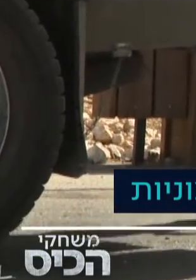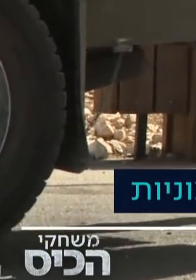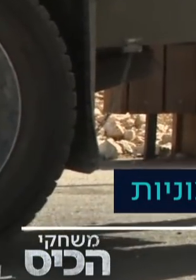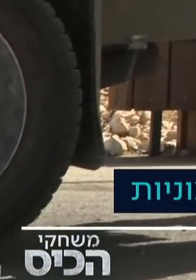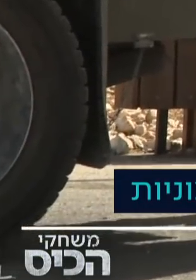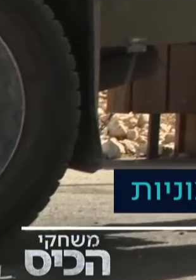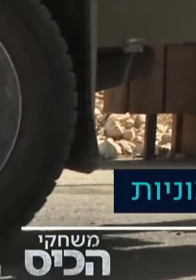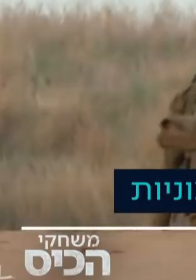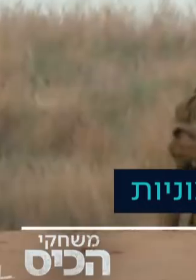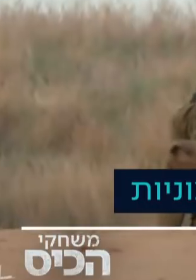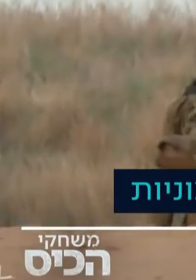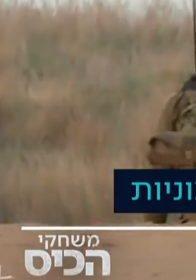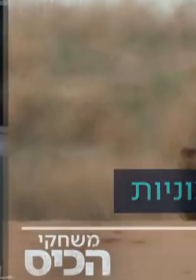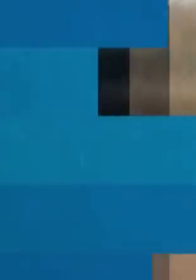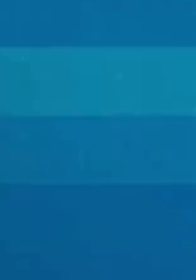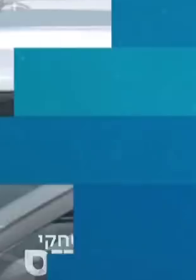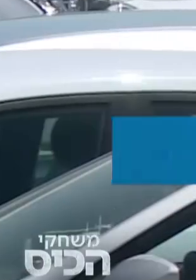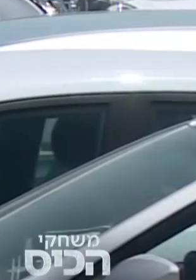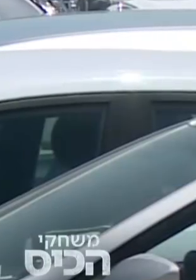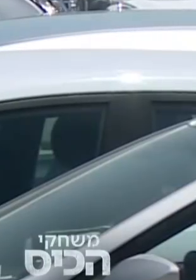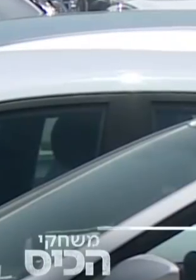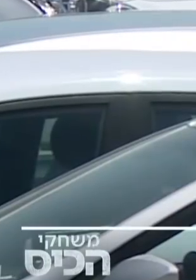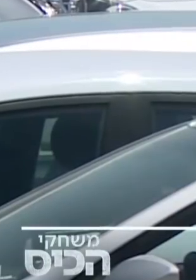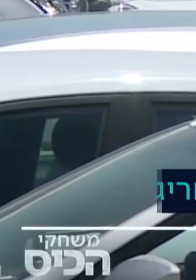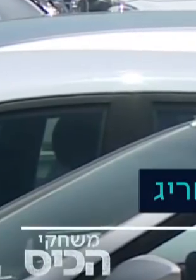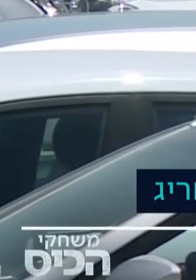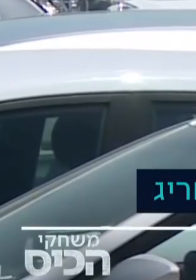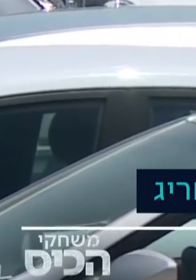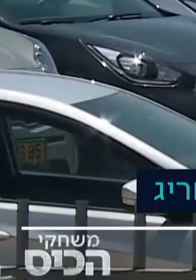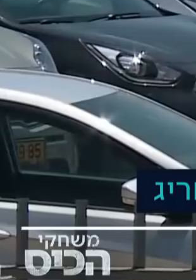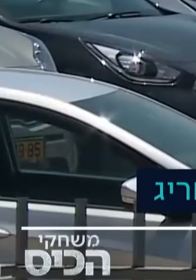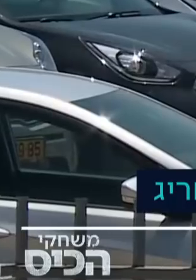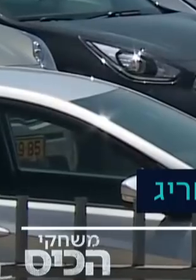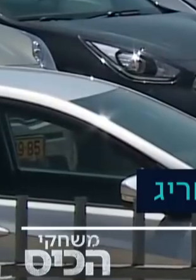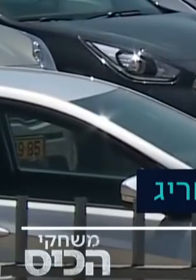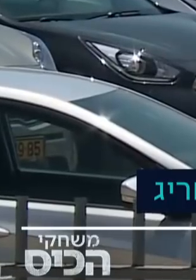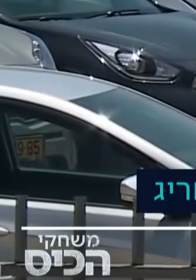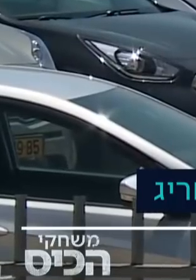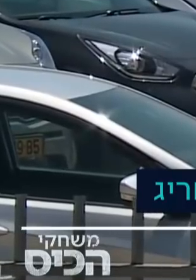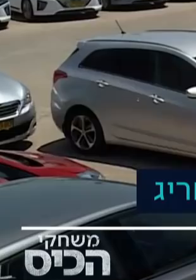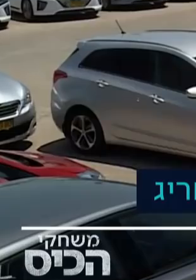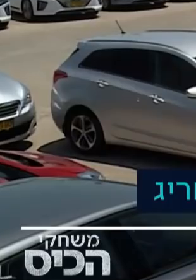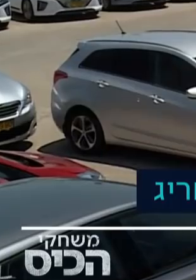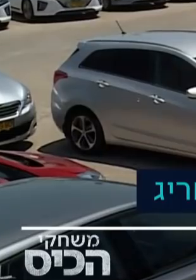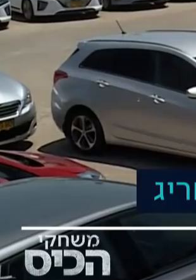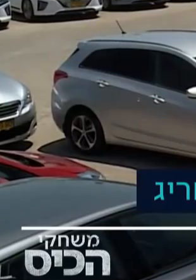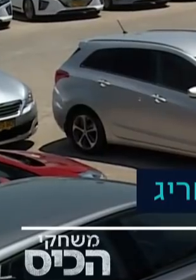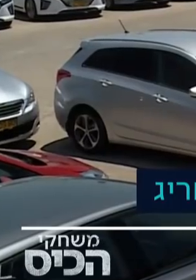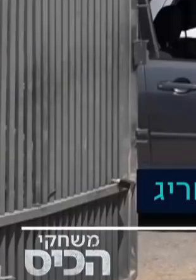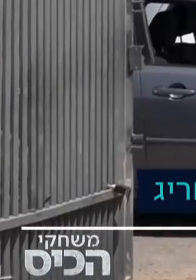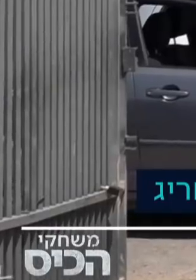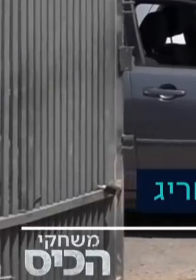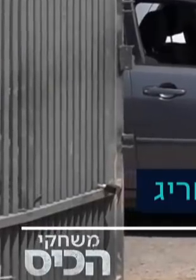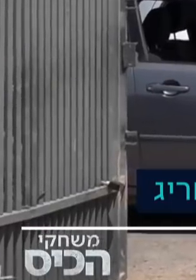שבודק אם זה הדבר היעיל כלכלית רפורמת היבוא המקביל בענף הרכב קשלה ולא הביאה לירידת